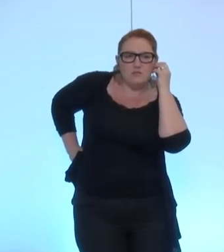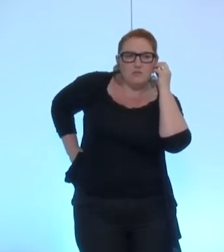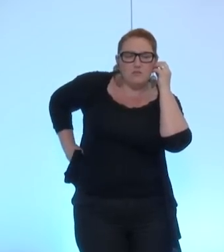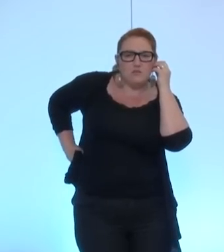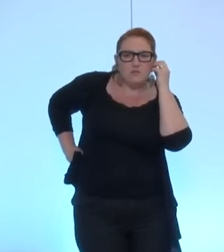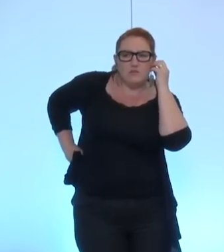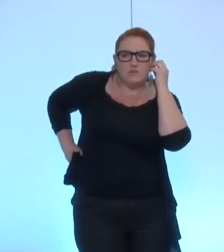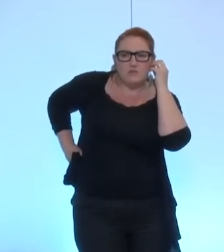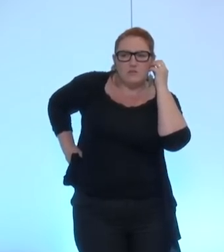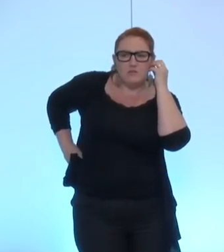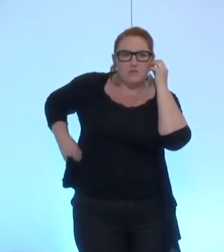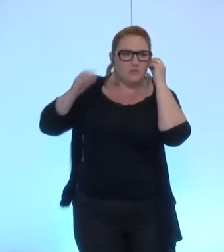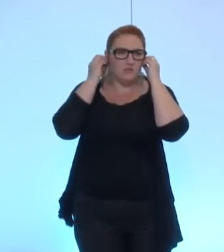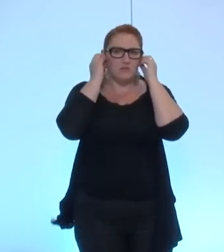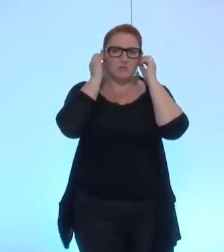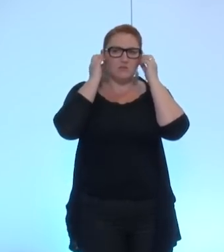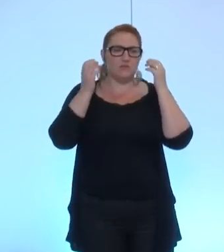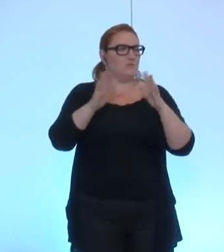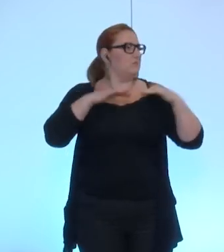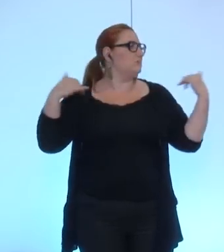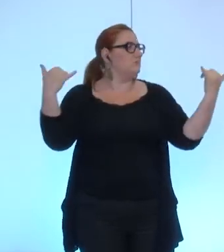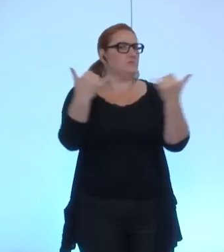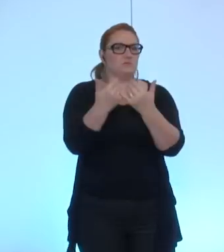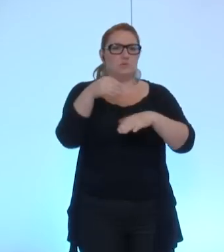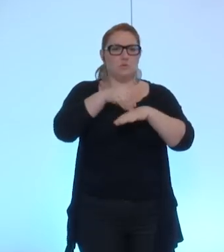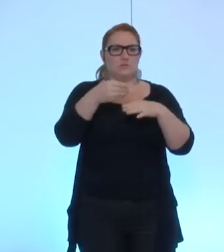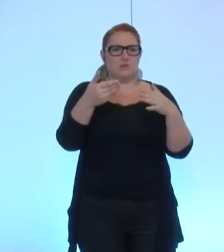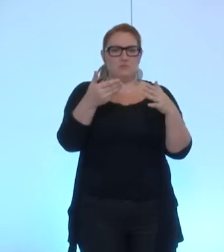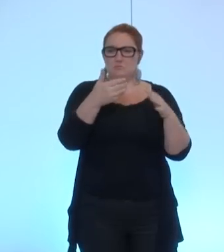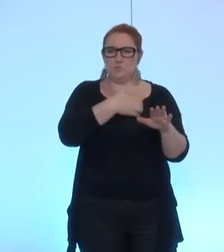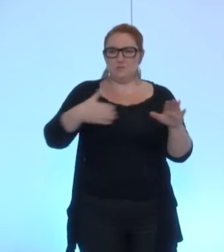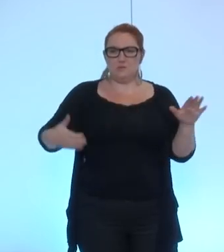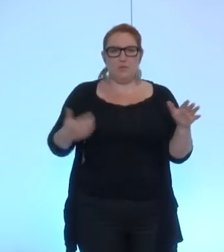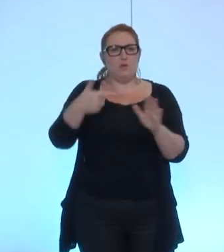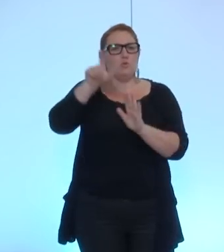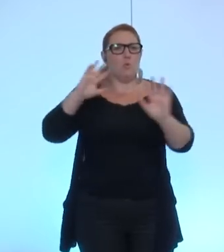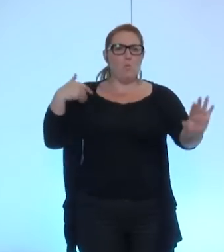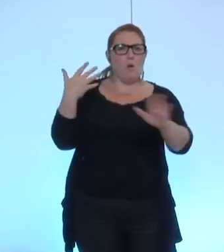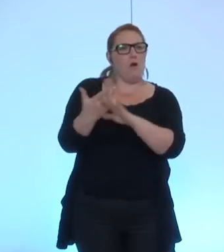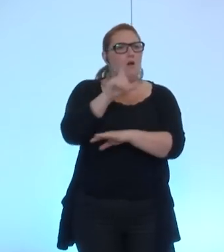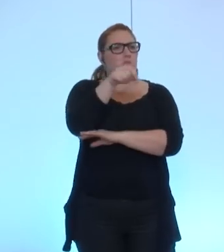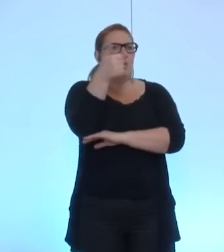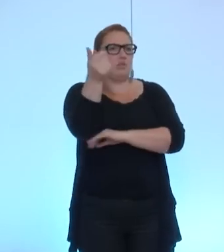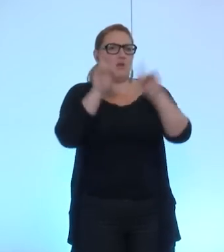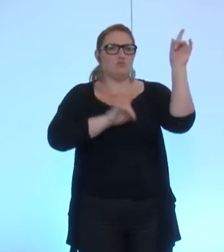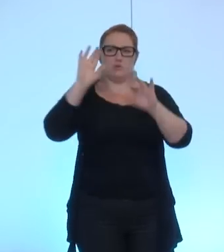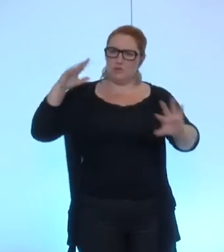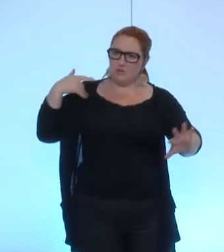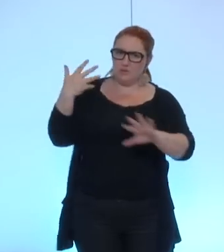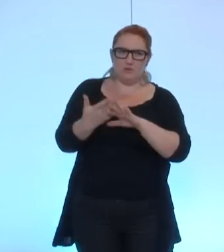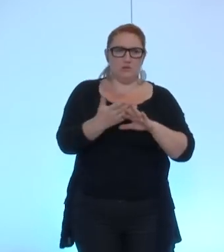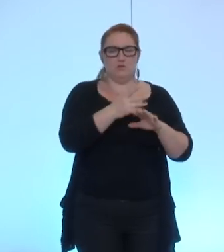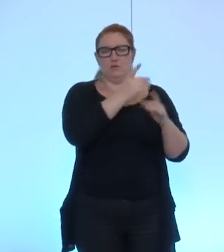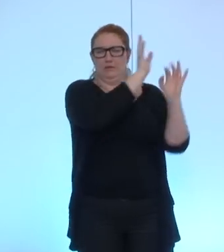Deux mois se sont écoulés depuis notre dernier conseil le 21 juillet. Deux